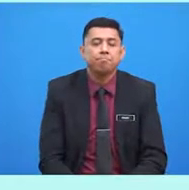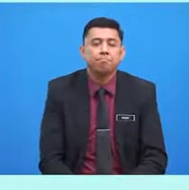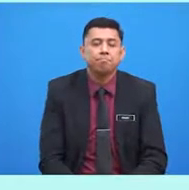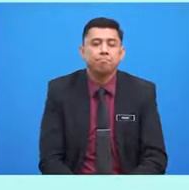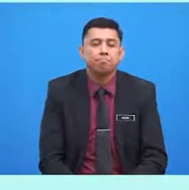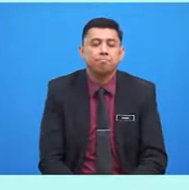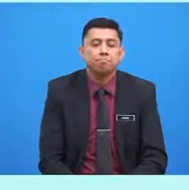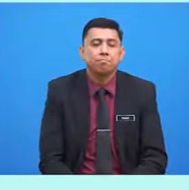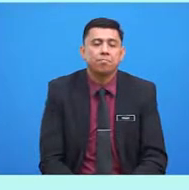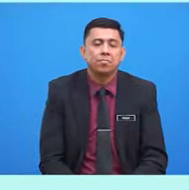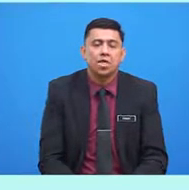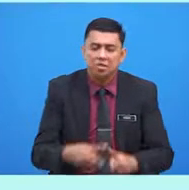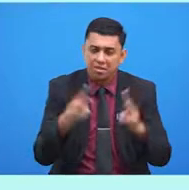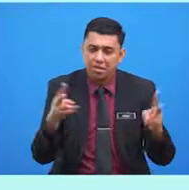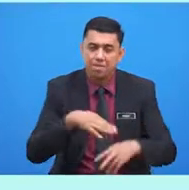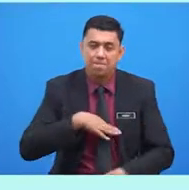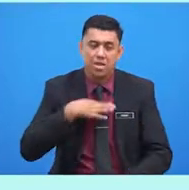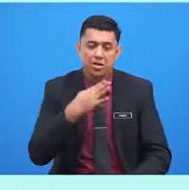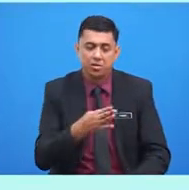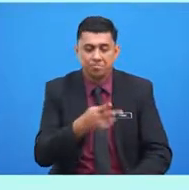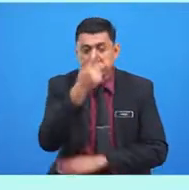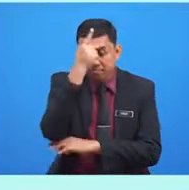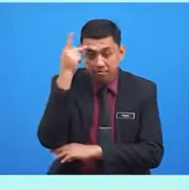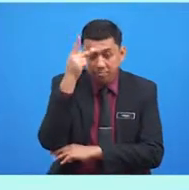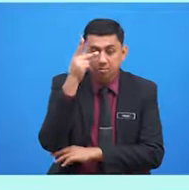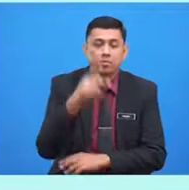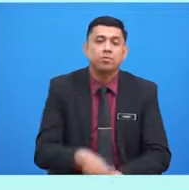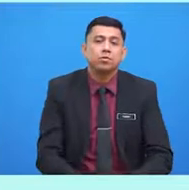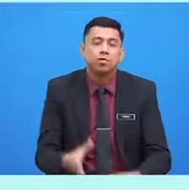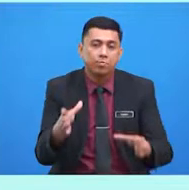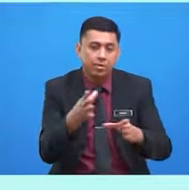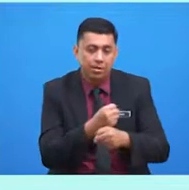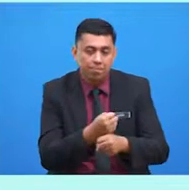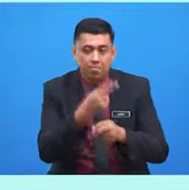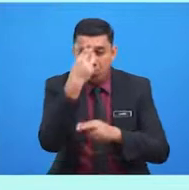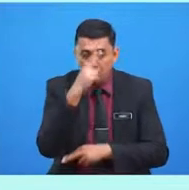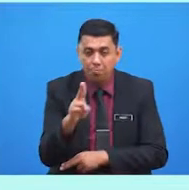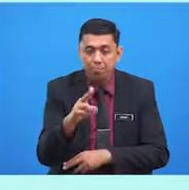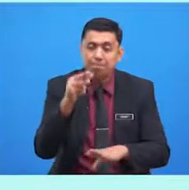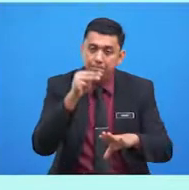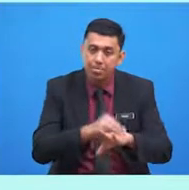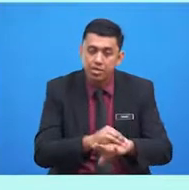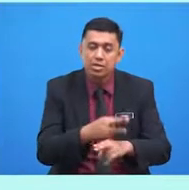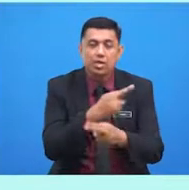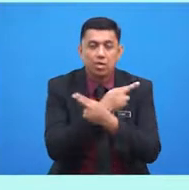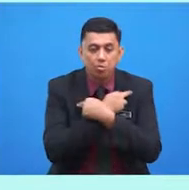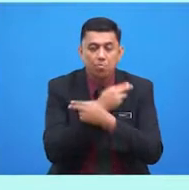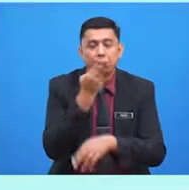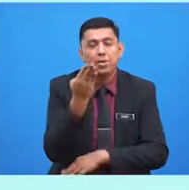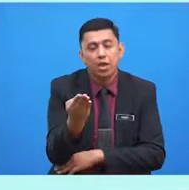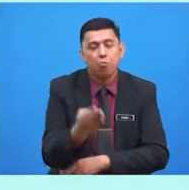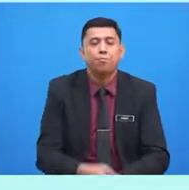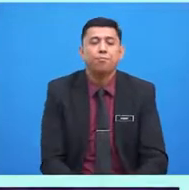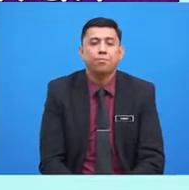sangat bangga kerana Danny dapat menghormati masa rehat beliau.